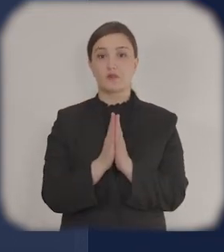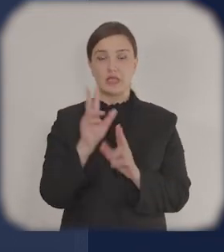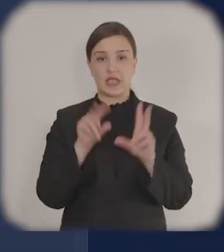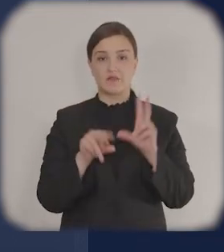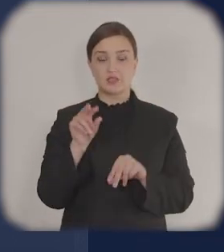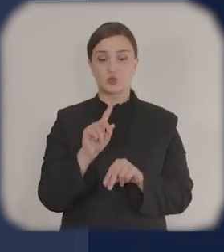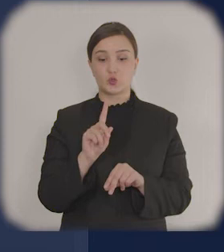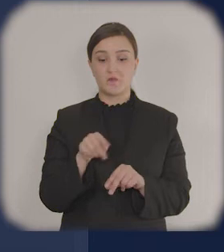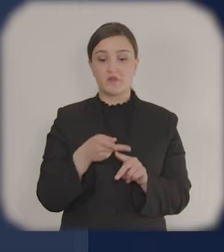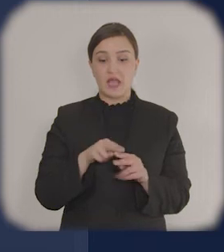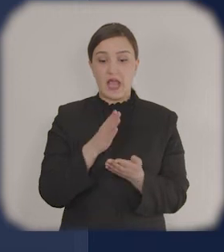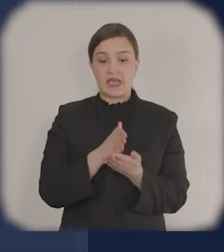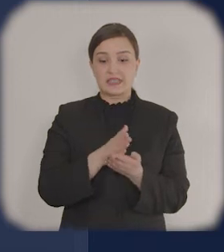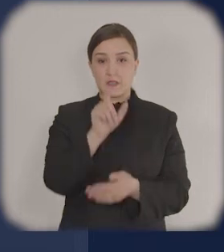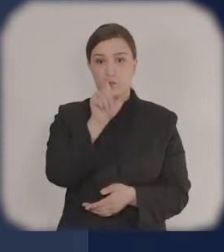sahibkar hesab edilir.